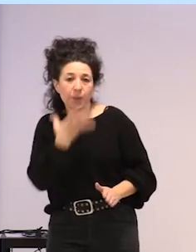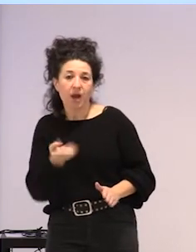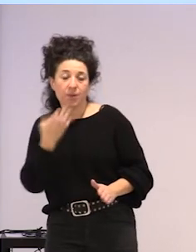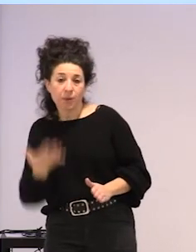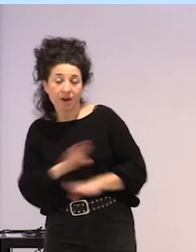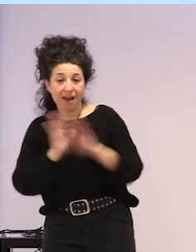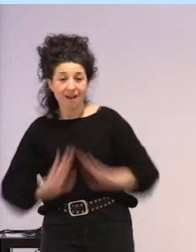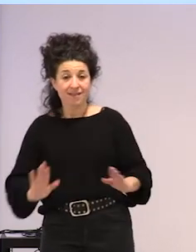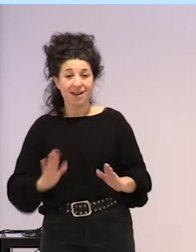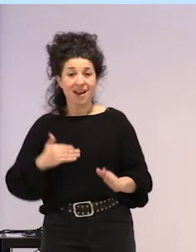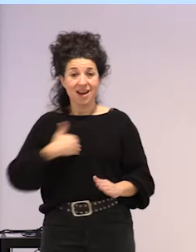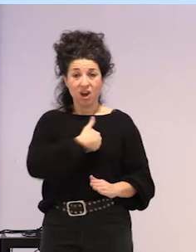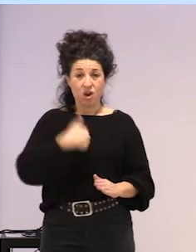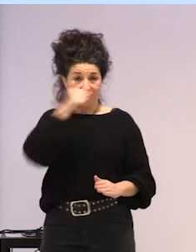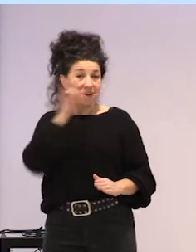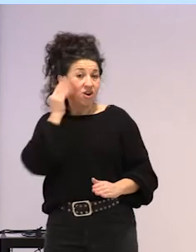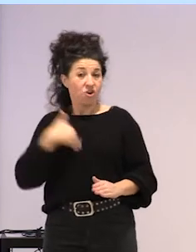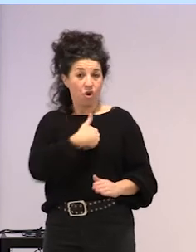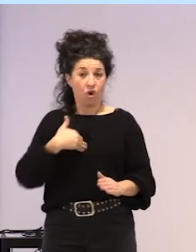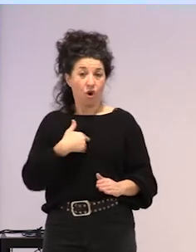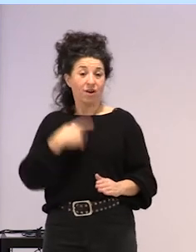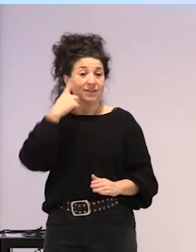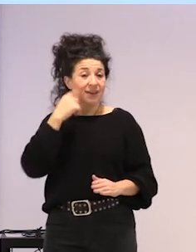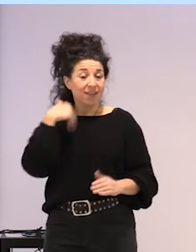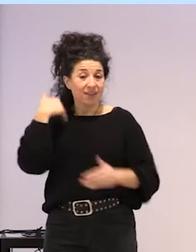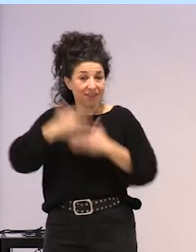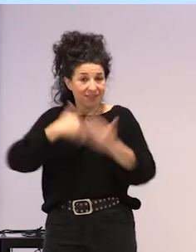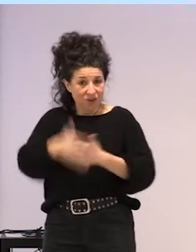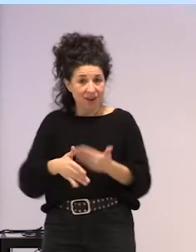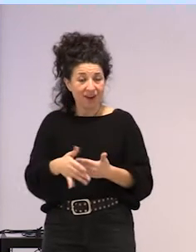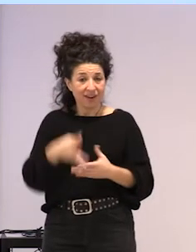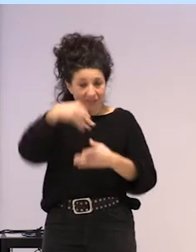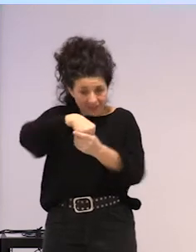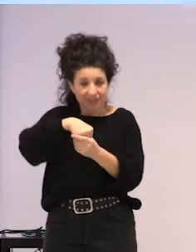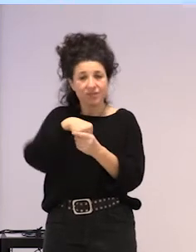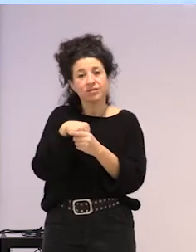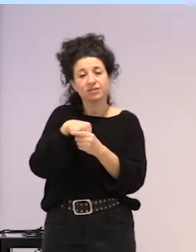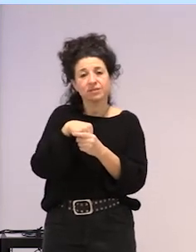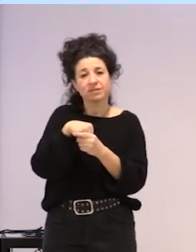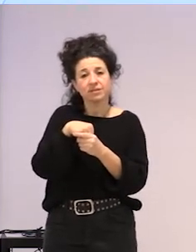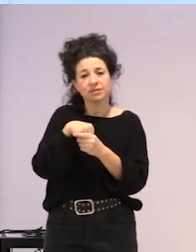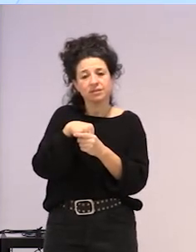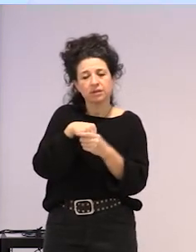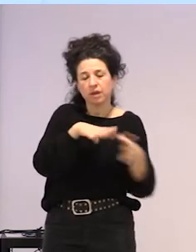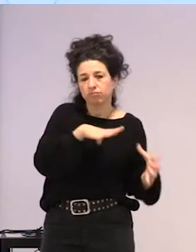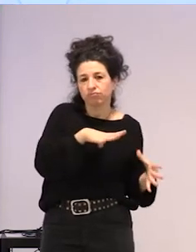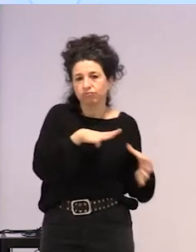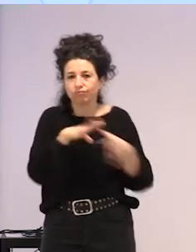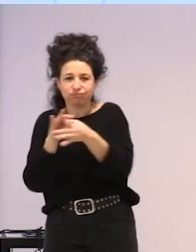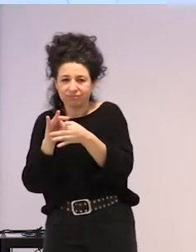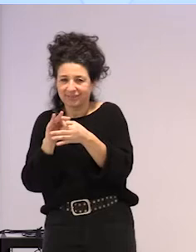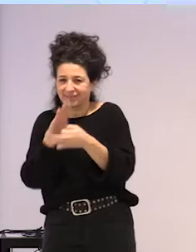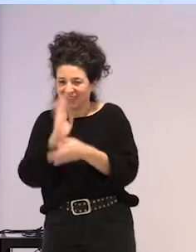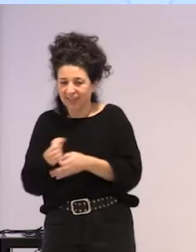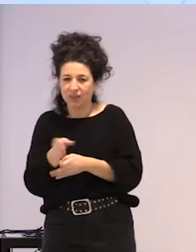rol tradizionalen barruan daudenak, etero arauaren barruan daudenak, erabat zaintzari lotuta daude,